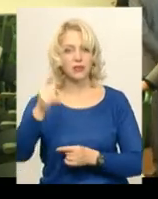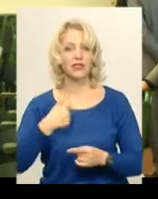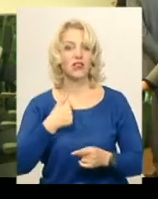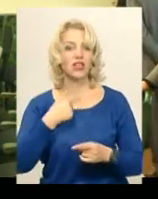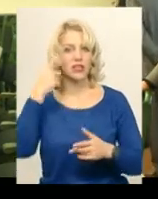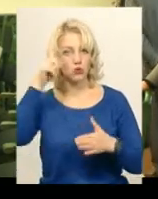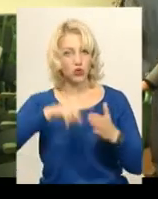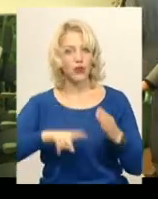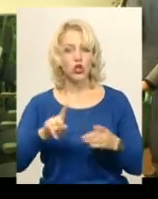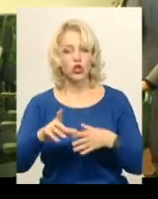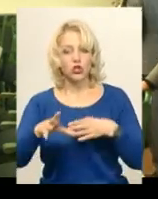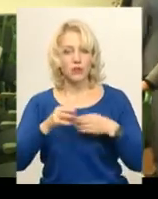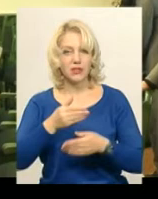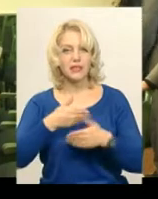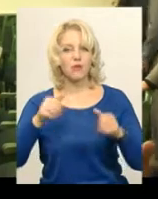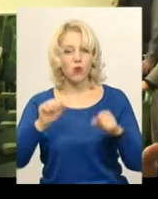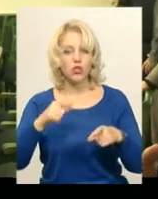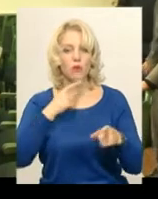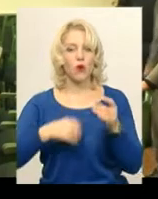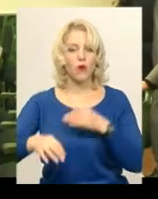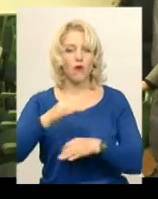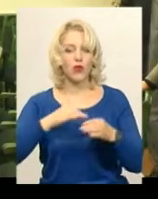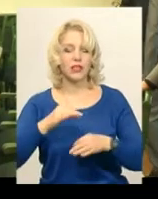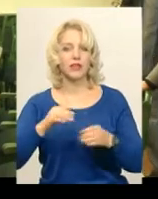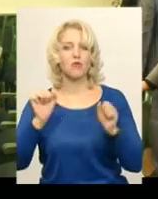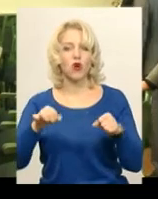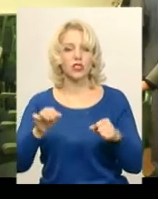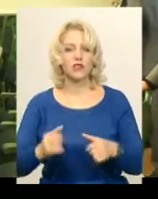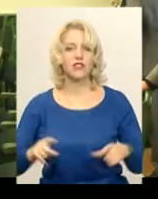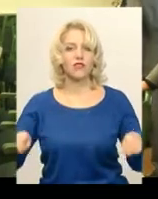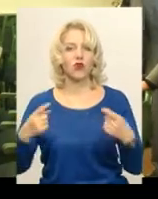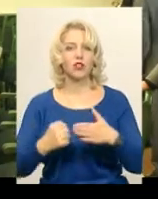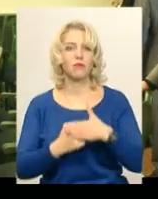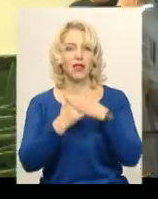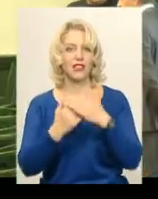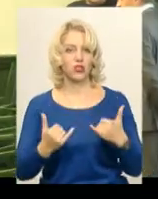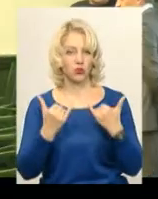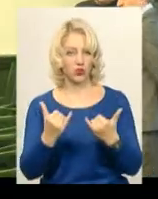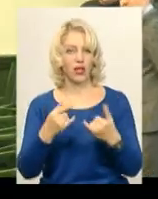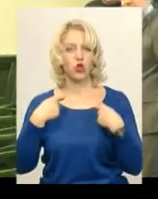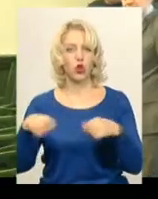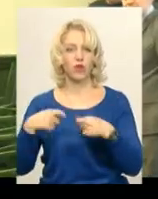сподіваюся, що ми зможемо обговорити можливість створення майданчику для торгівлі у місті Хмельницькому.